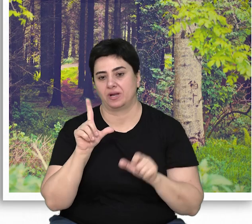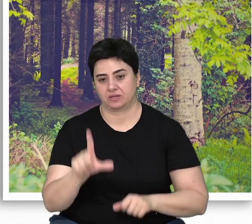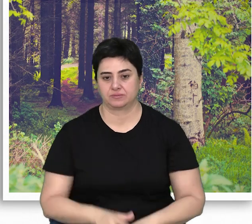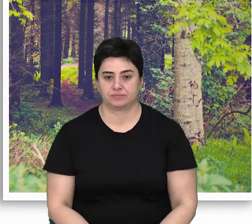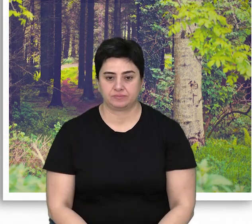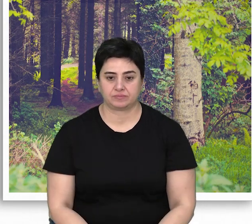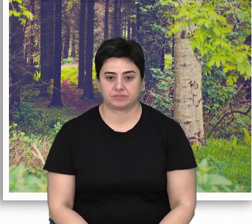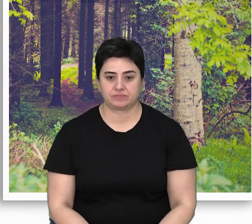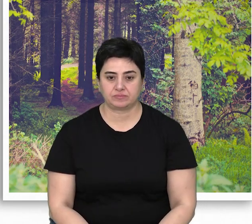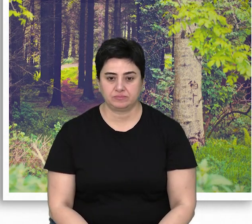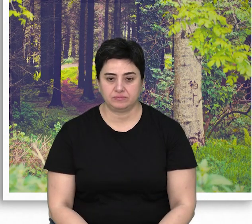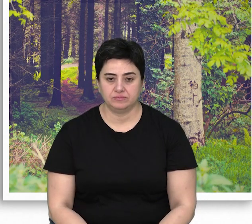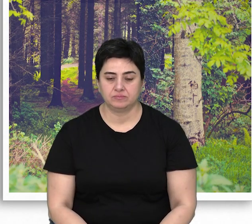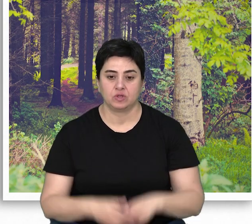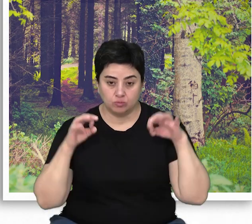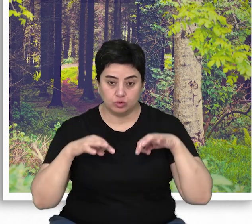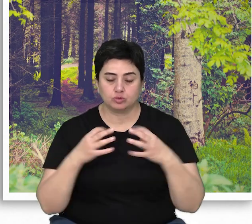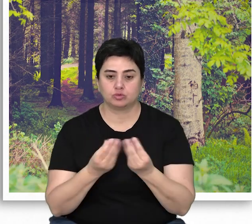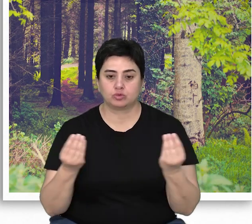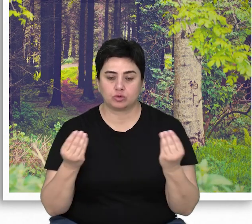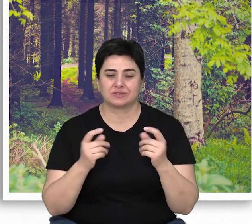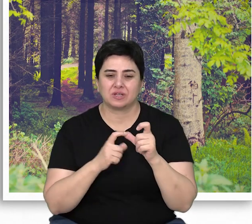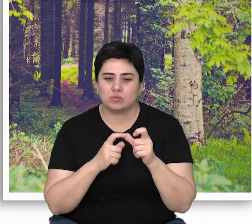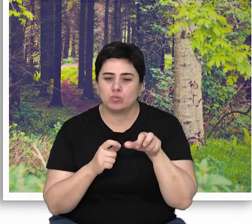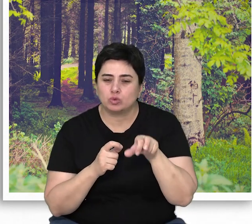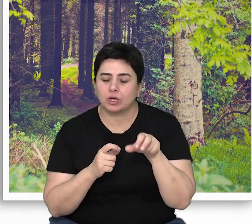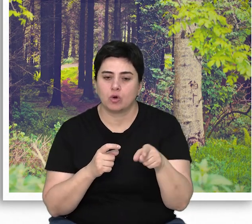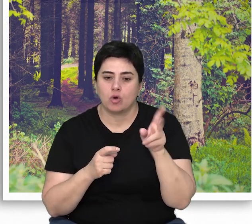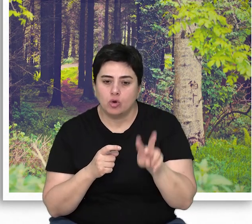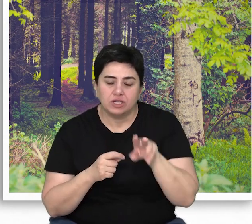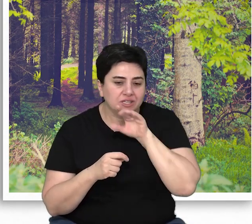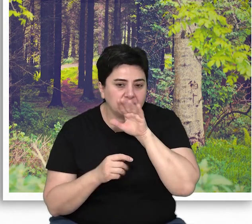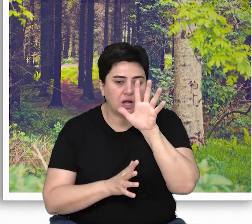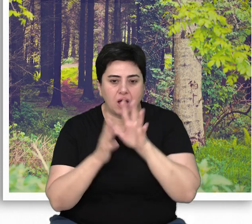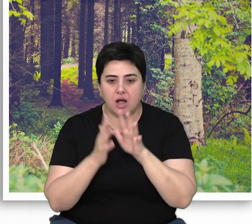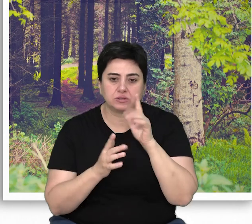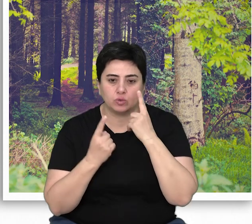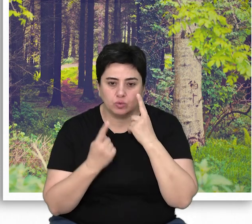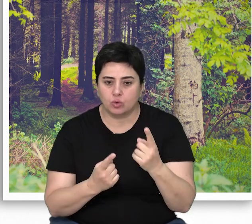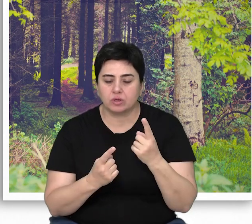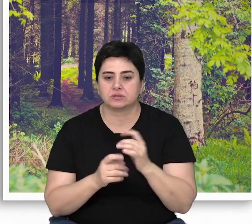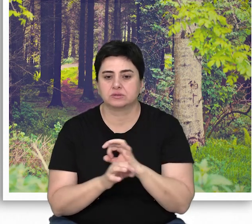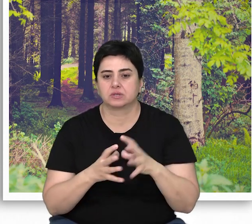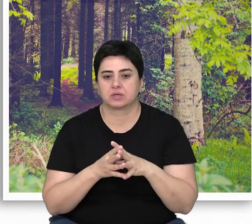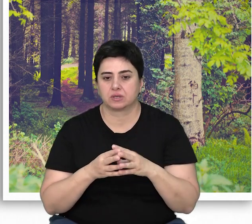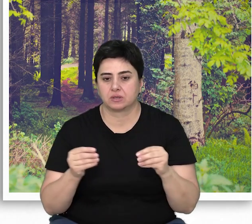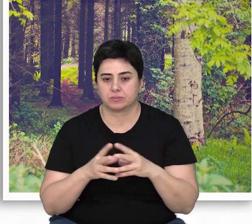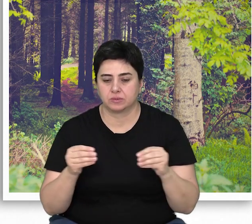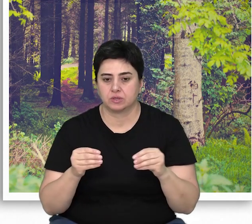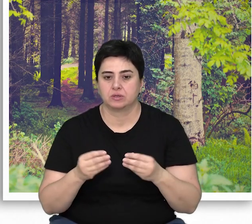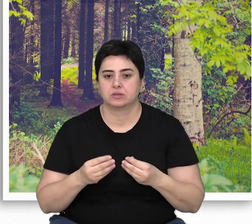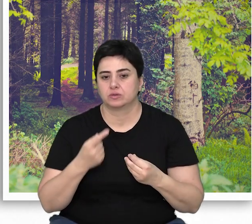korunmasını sağlayacaktır. Bugün birçok saproksilik türün, ölü ve yaşlı ağaç yönetim bilgisinden yoksunluk